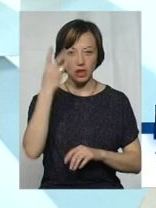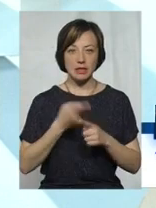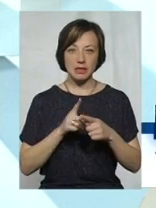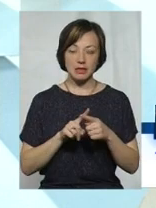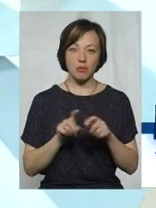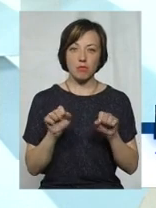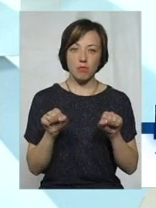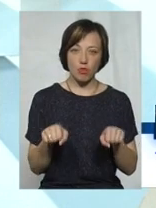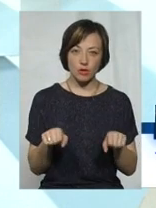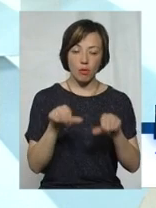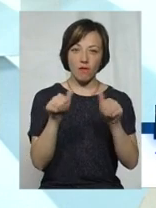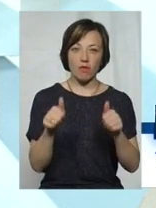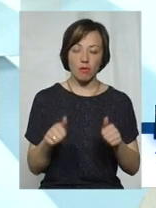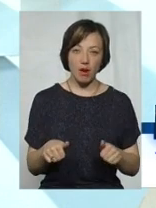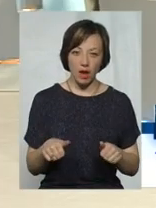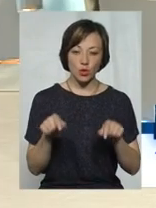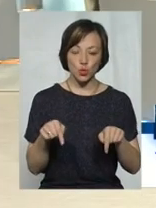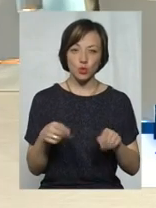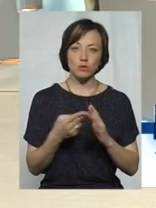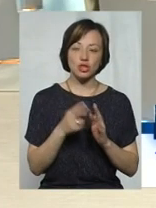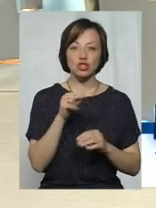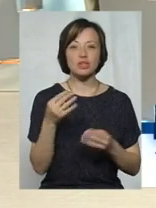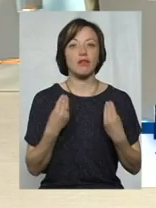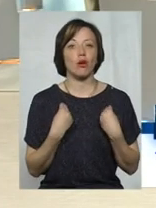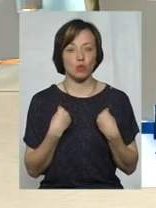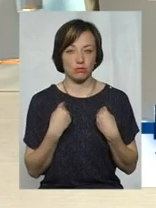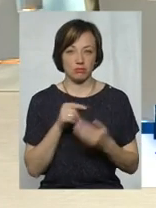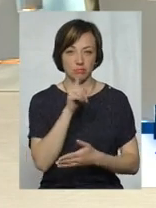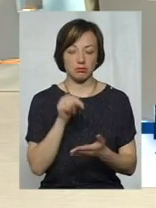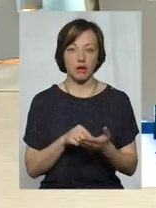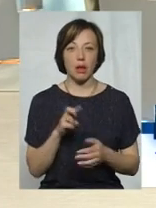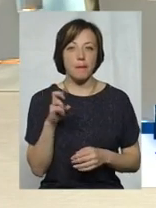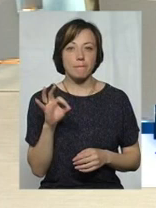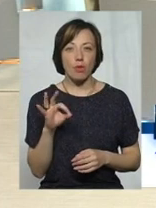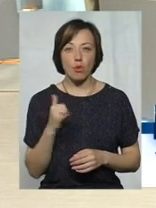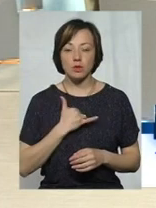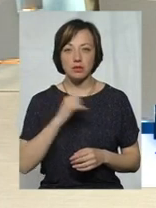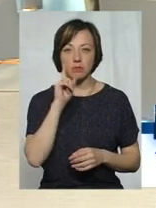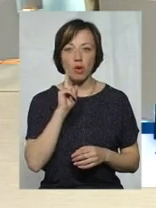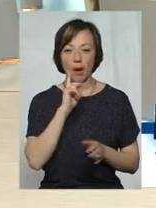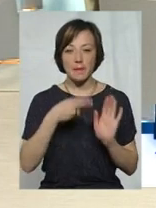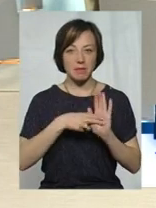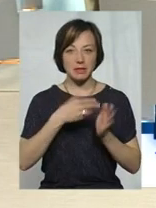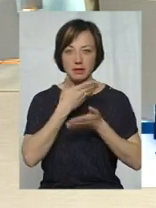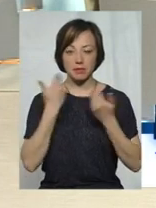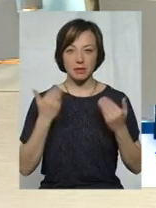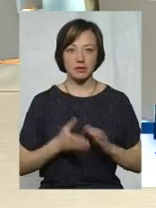можемо оформляти тут асобсидію, чи нам її дадуть? Бо у нас поки міськритетських немає.